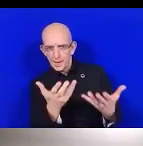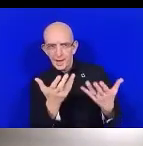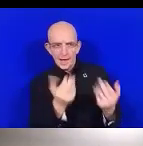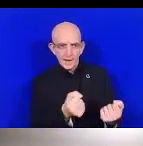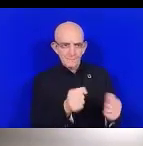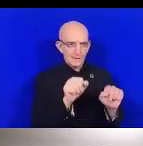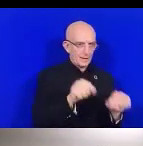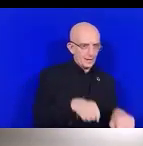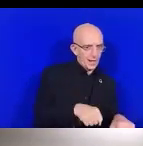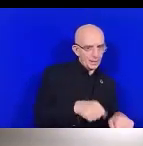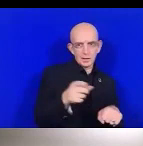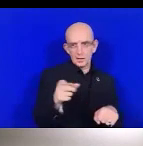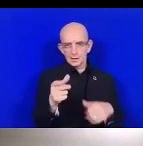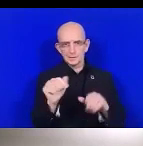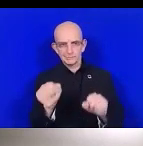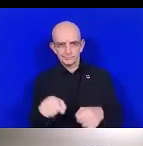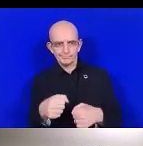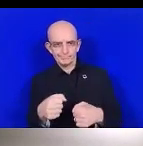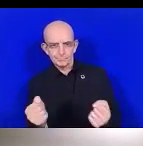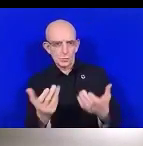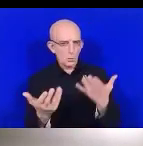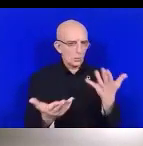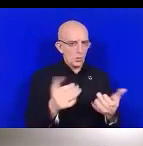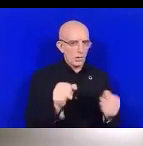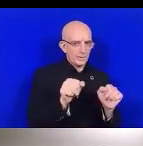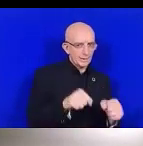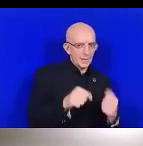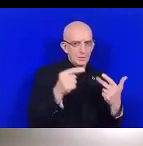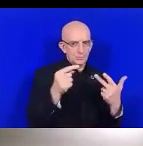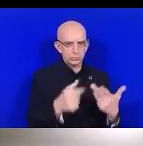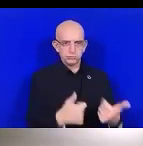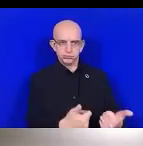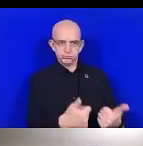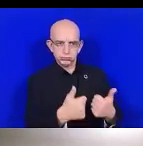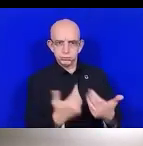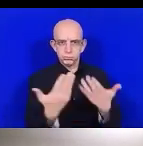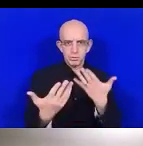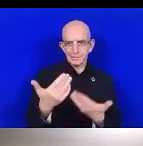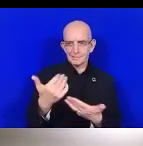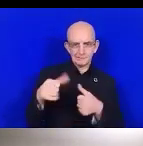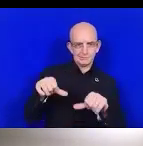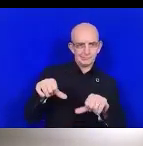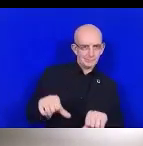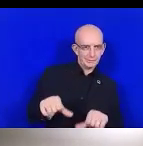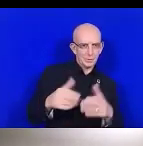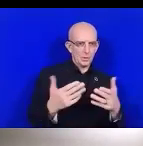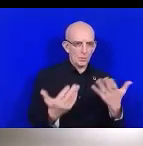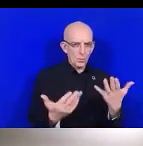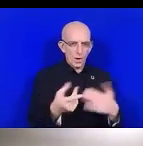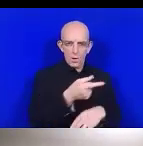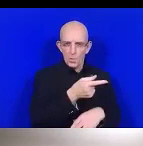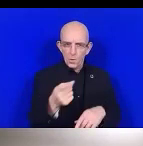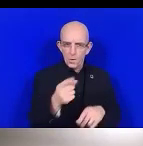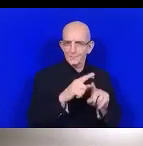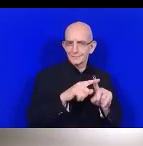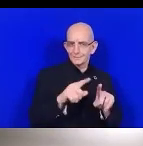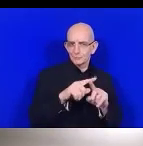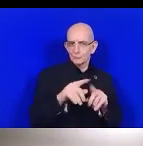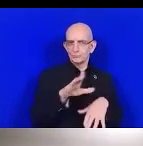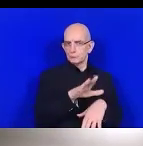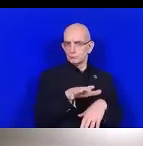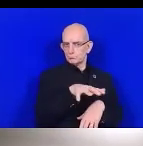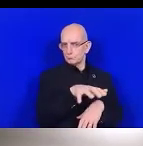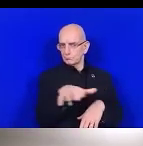C'est donc essentiel, notamment pour les organisations locales qui nous viennent du terrain et qui peuvent